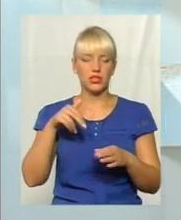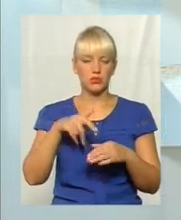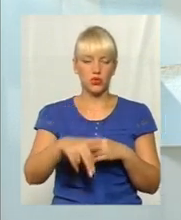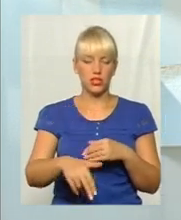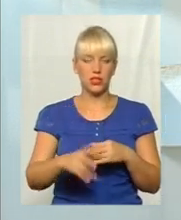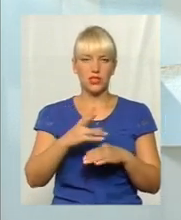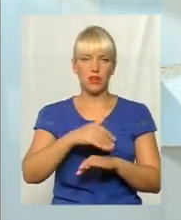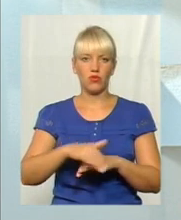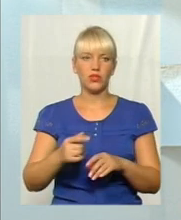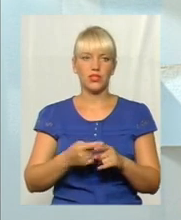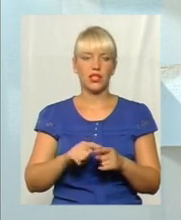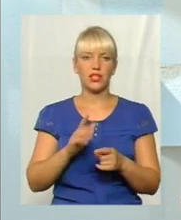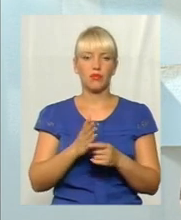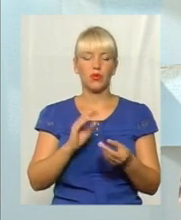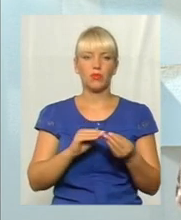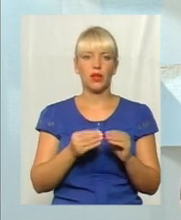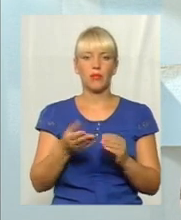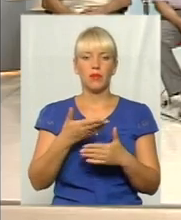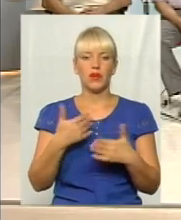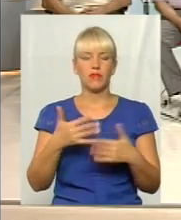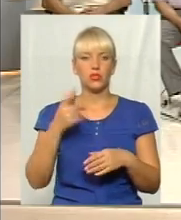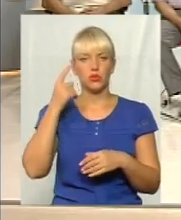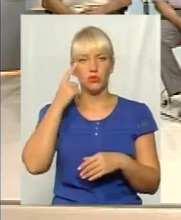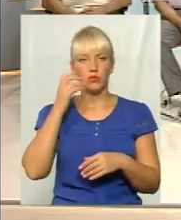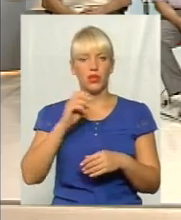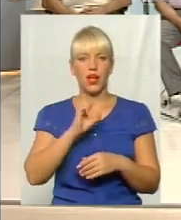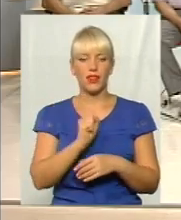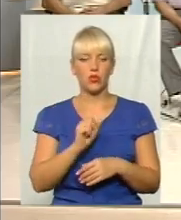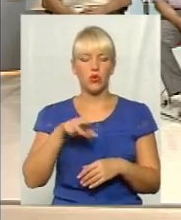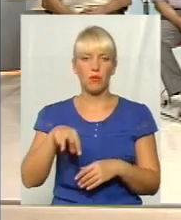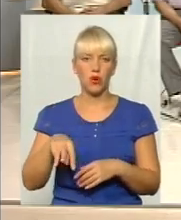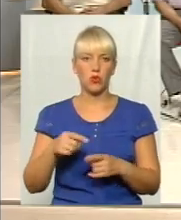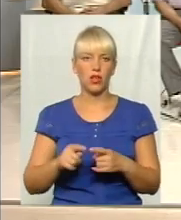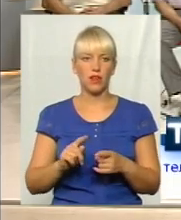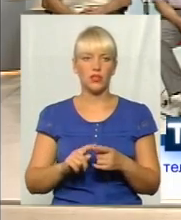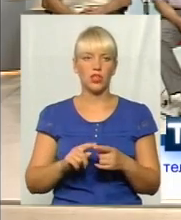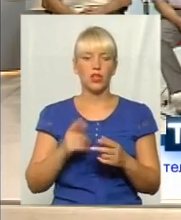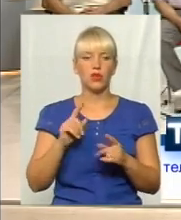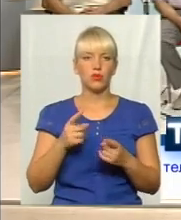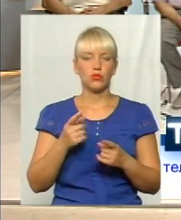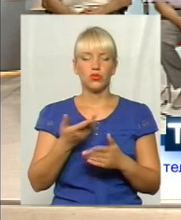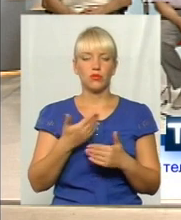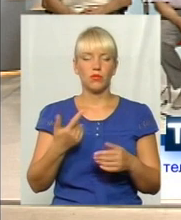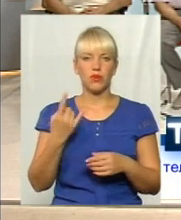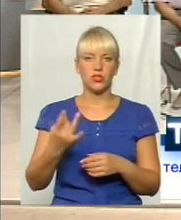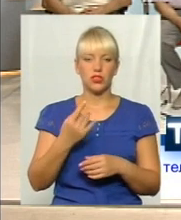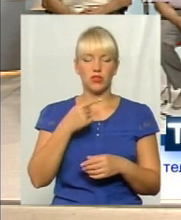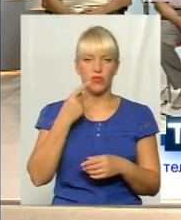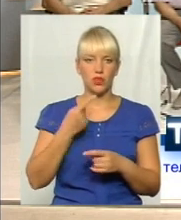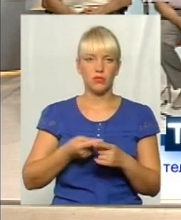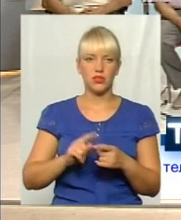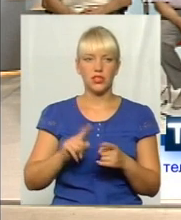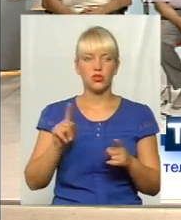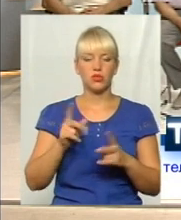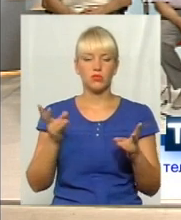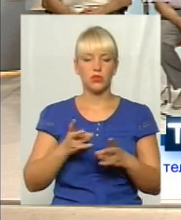Це є проблема. І ми вже думали, от із Анатолієм Миколаївичем, тому що вже не перший раз про це говориться, що